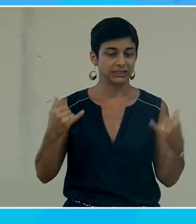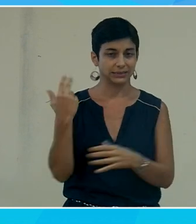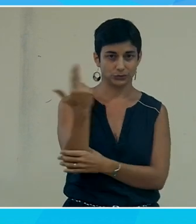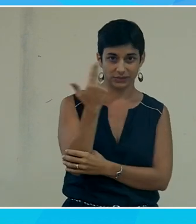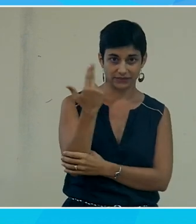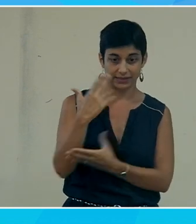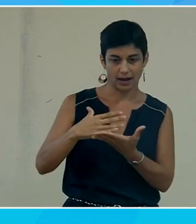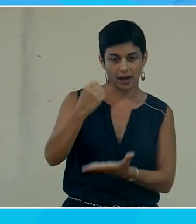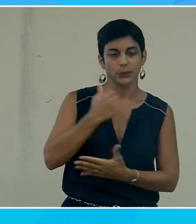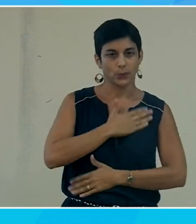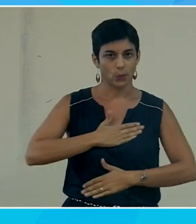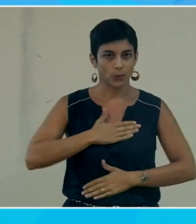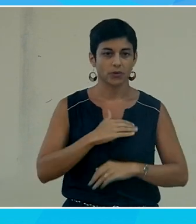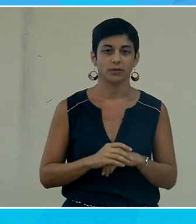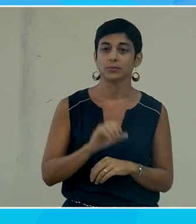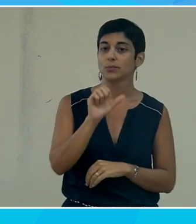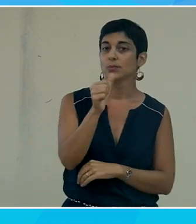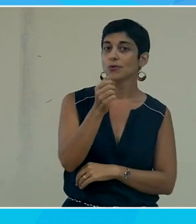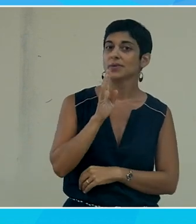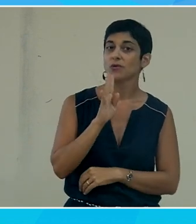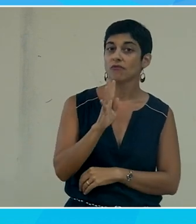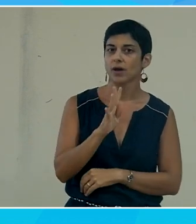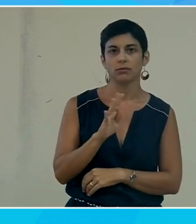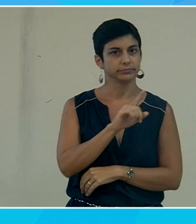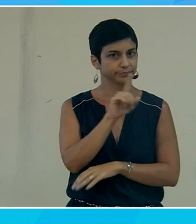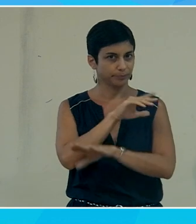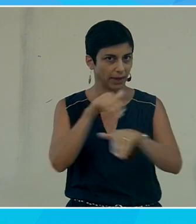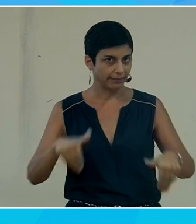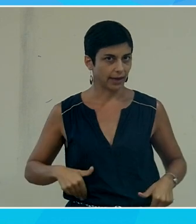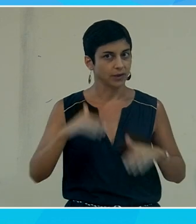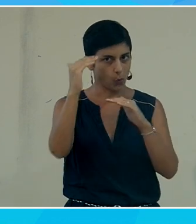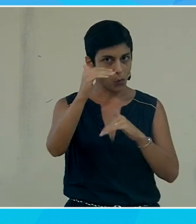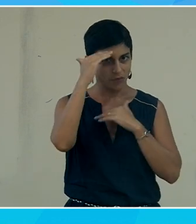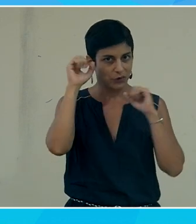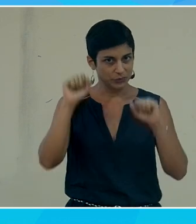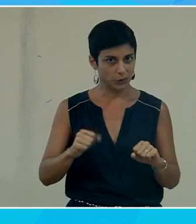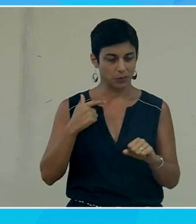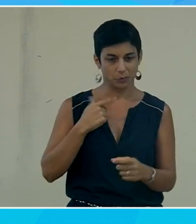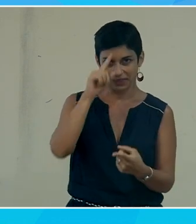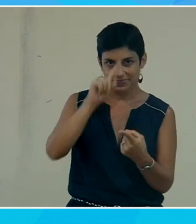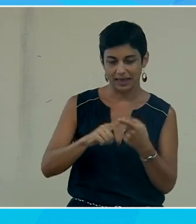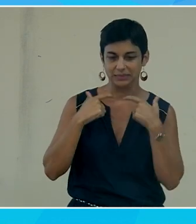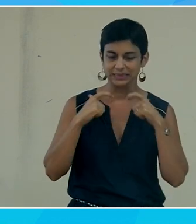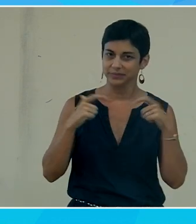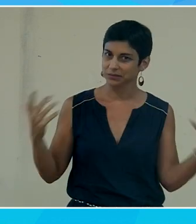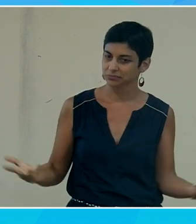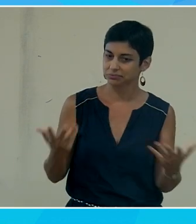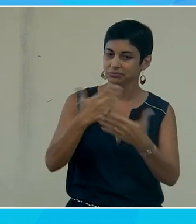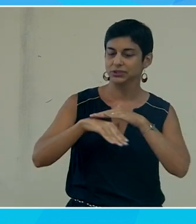heureux c'est la première conférence c'est certainement pas la dernière comptée sur moi pour porter ce sujet là au sein de l'université